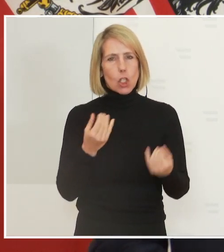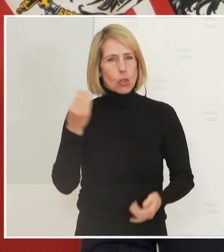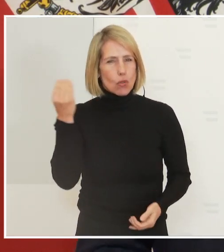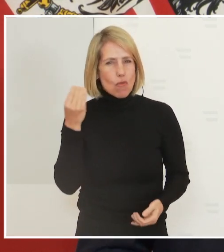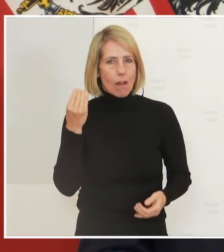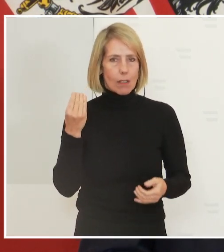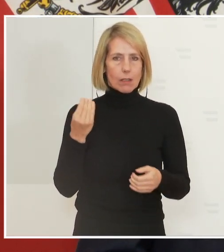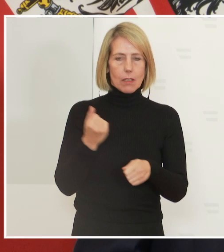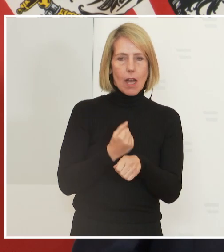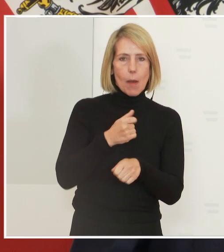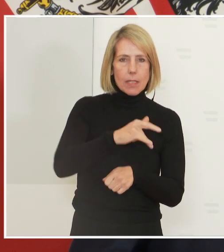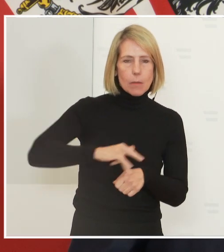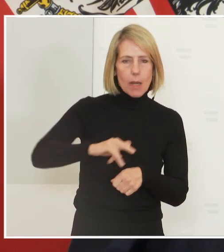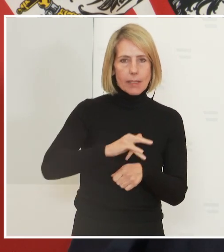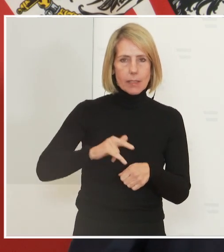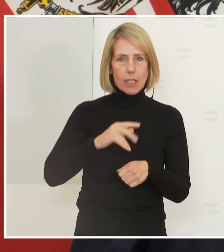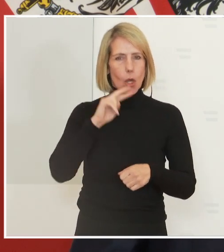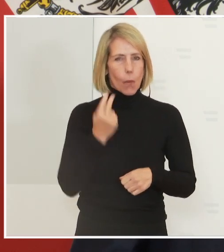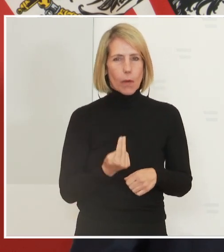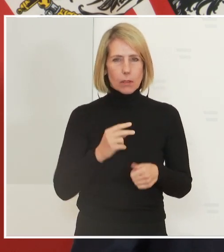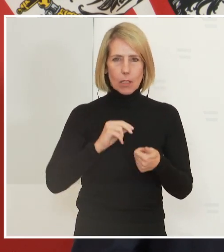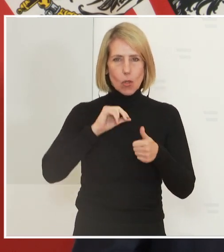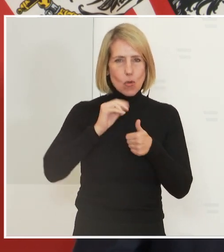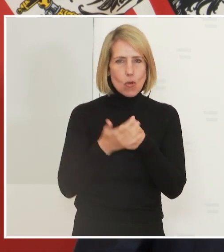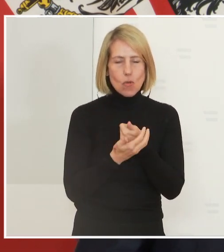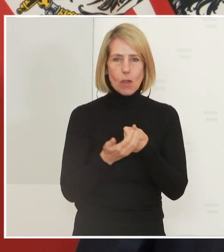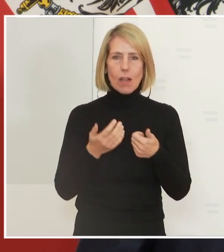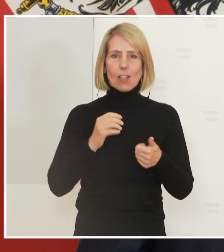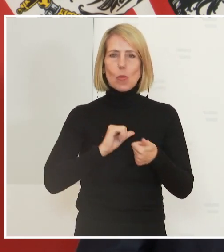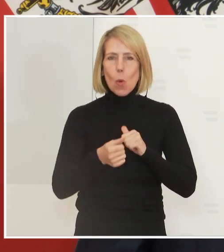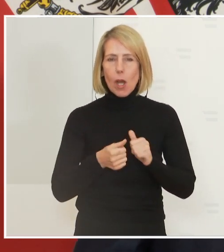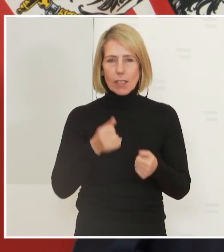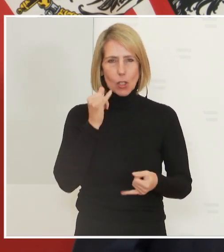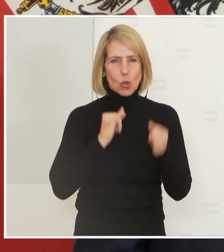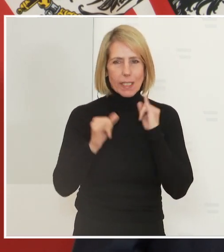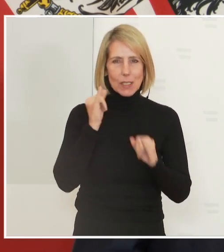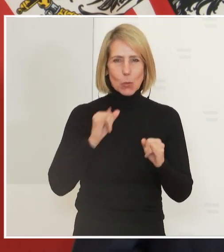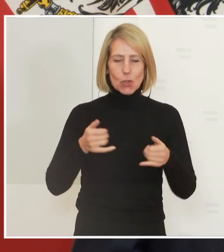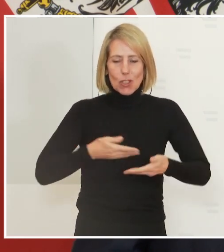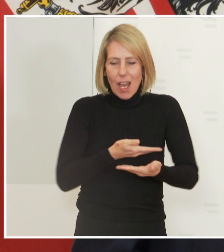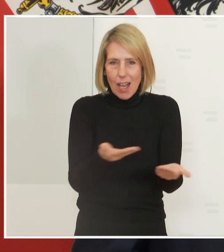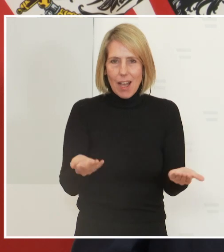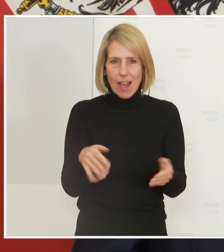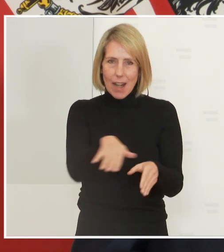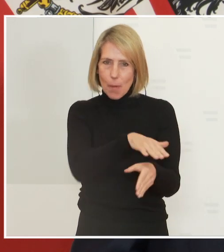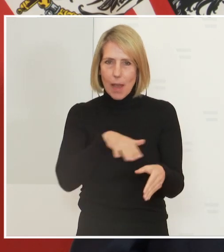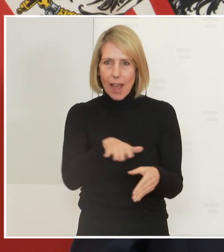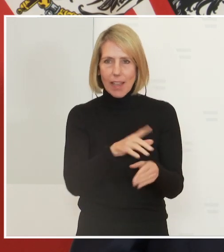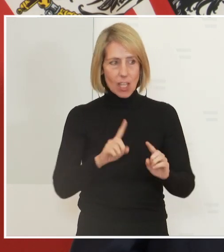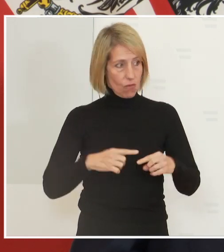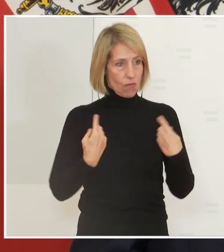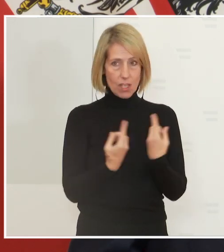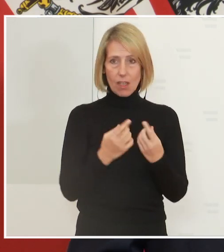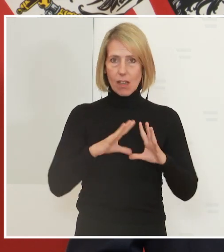Arbeitsplätze. Denken Sie an Kunst, Kultur, Sport, an den Tourismus. Das sind alles Bereiche, die wir gemeinsam nutzen, die wir